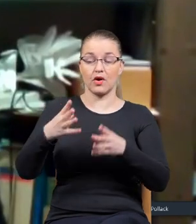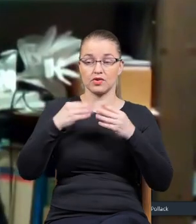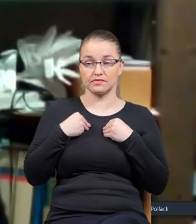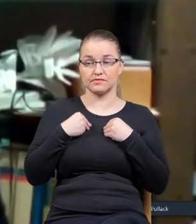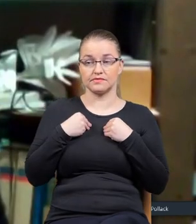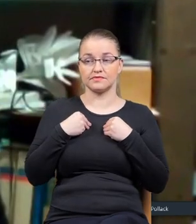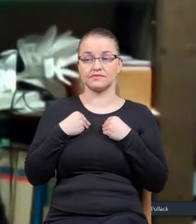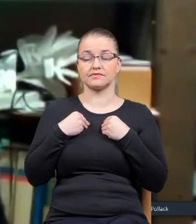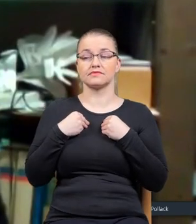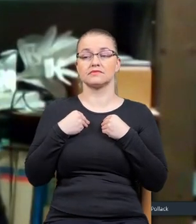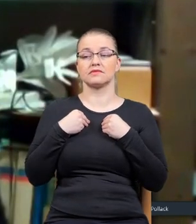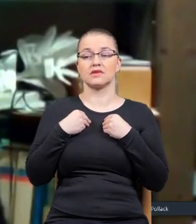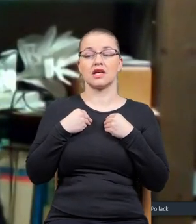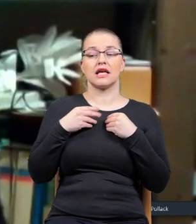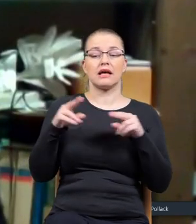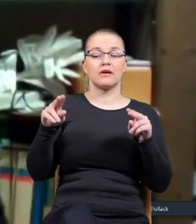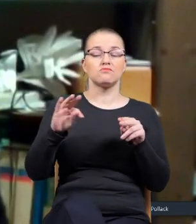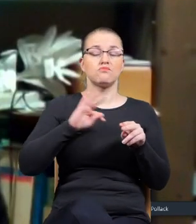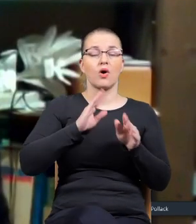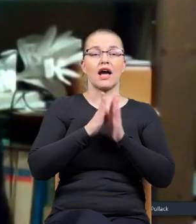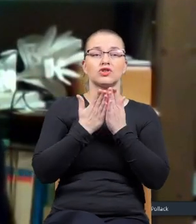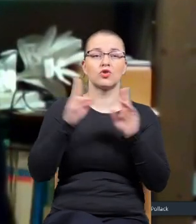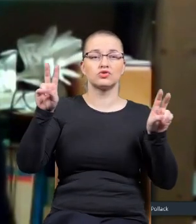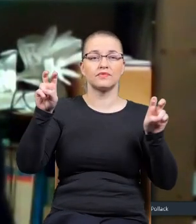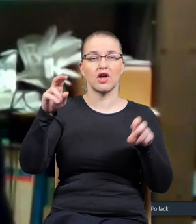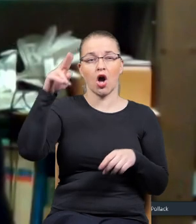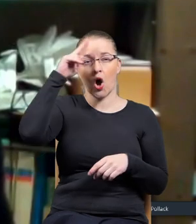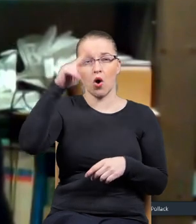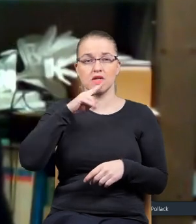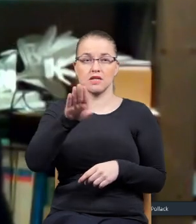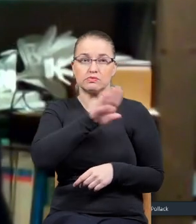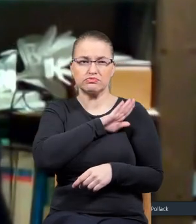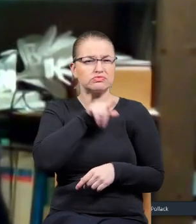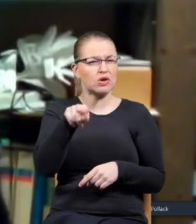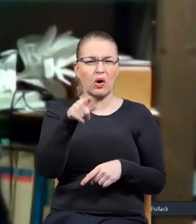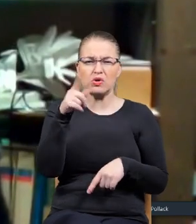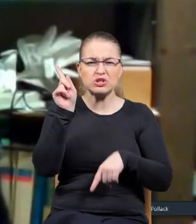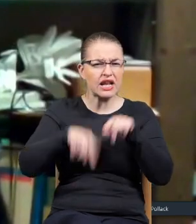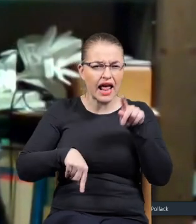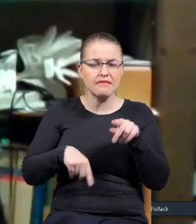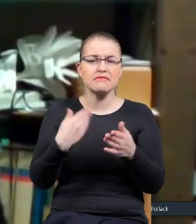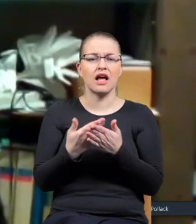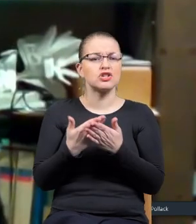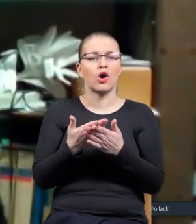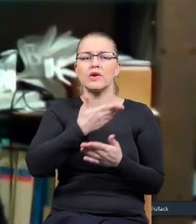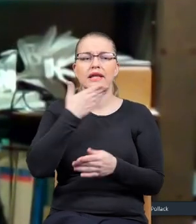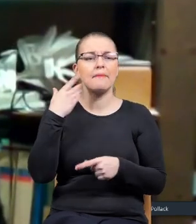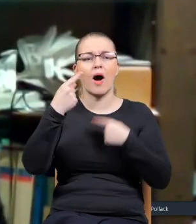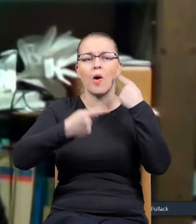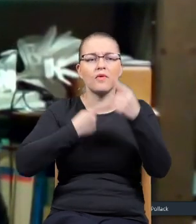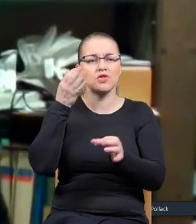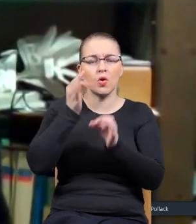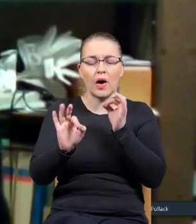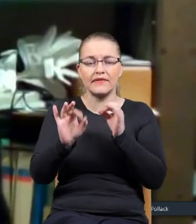nawiązać do ojcobójcy, że to jest niedozwolone, bo ja nie odpowiadam dokładnie, czy